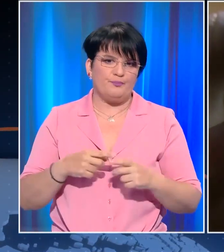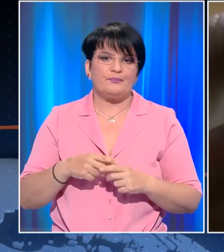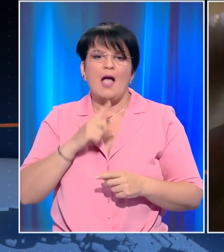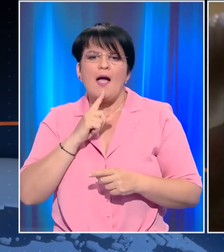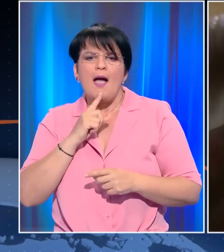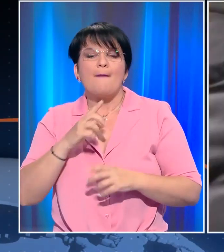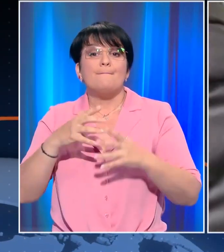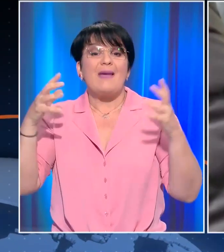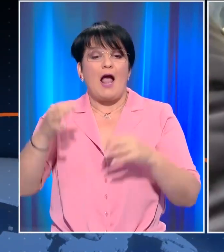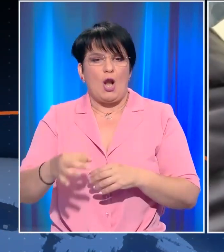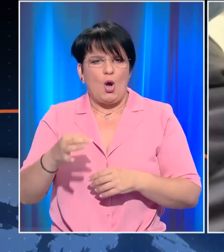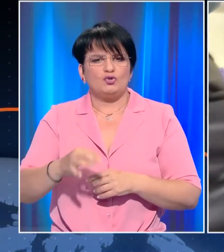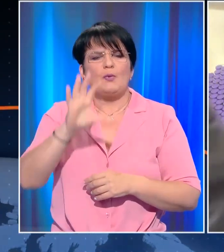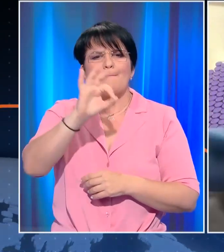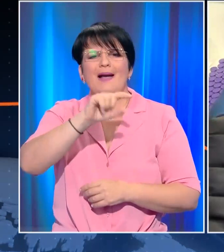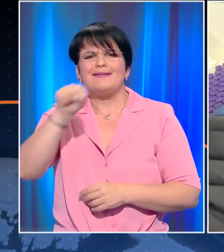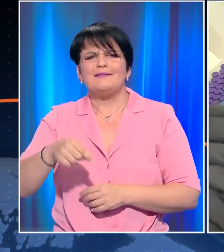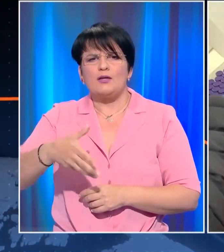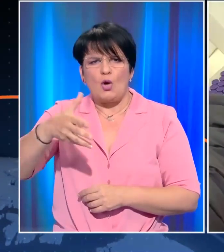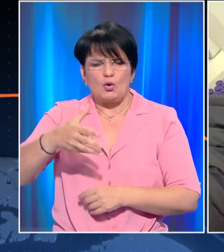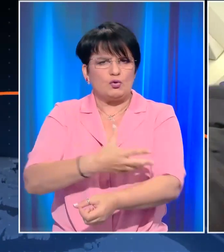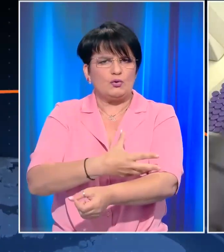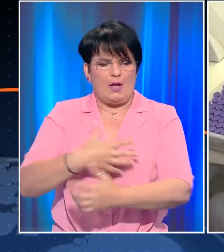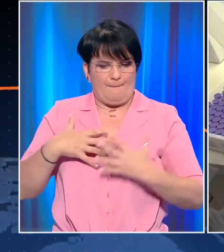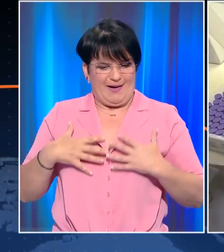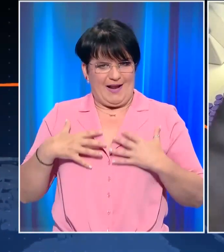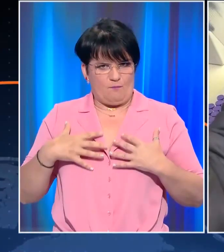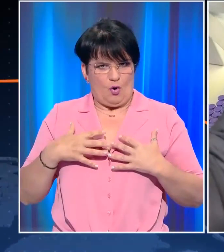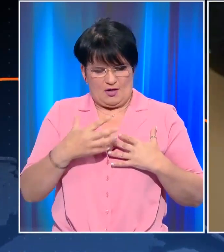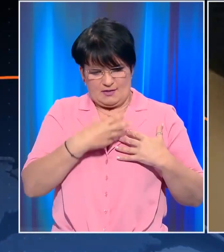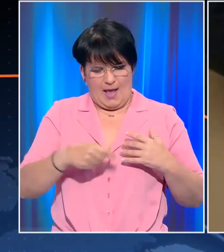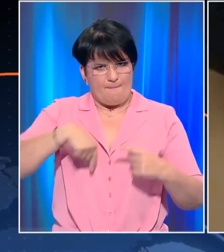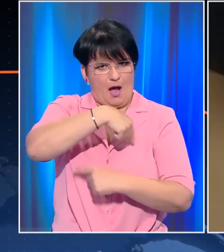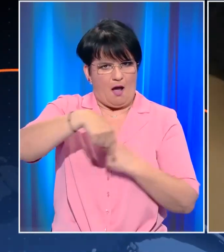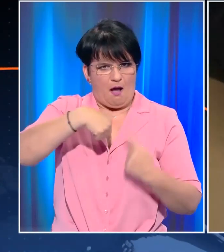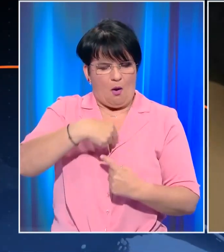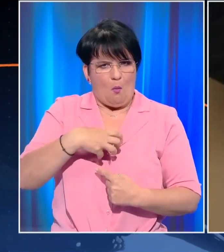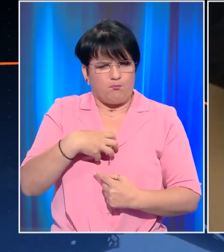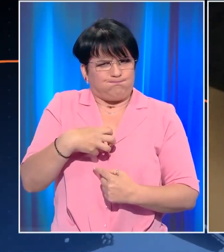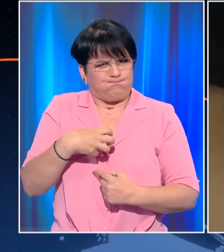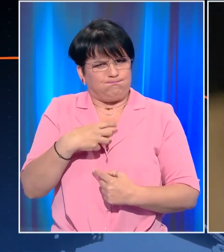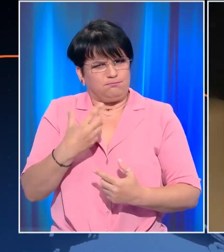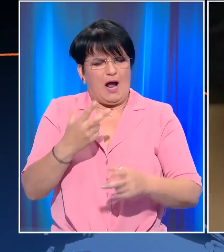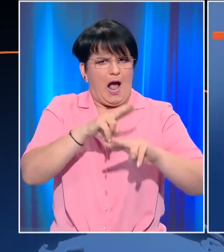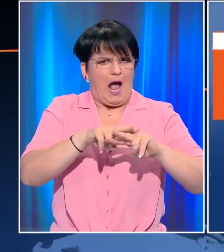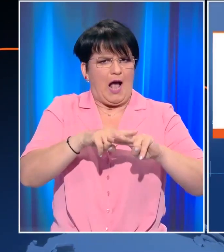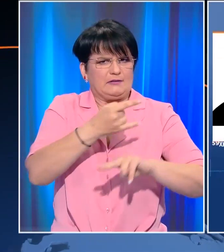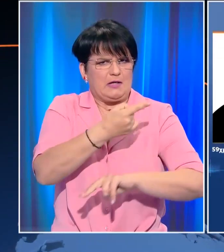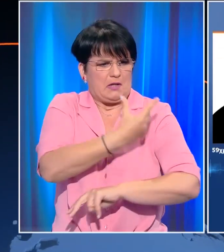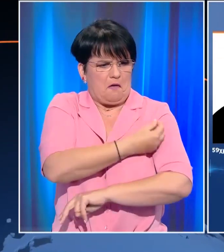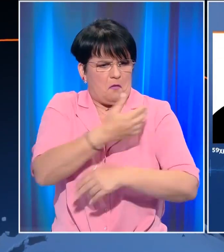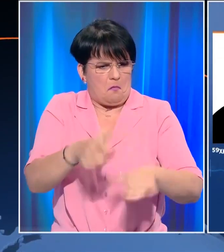αφορούσε σε έναν 59χρονο, οποίος νοσηλεύτηκε με θρόμβωση στους πνεύμονες τέσσερις ημέρες μετά τον εμβολιασμό του με Αστραζένεκα. Ναι,